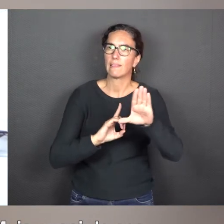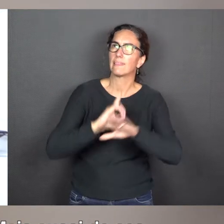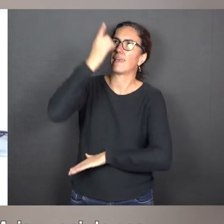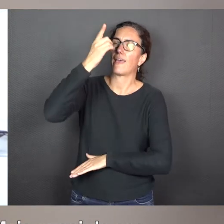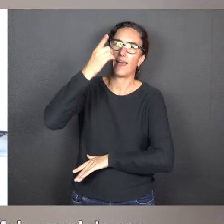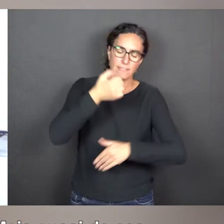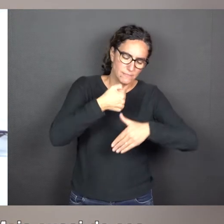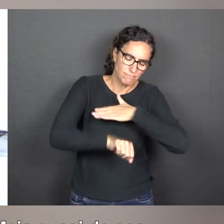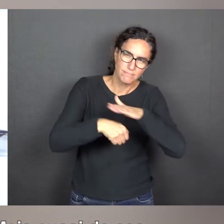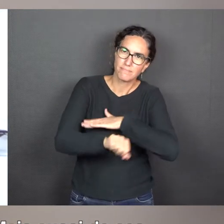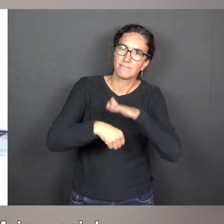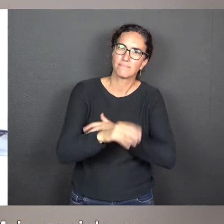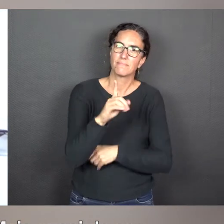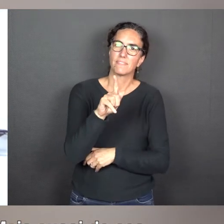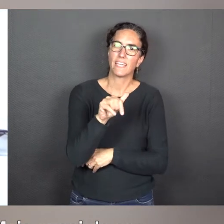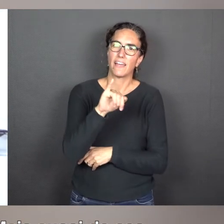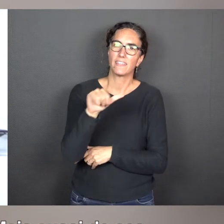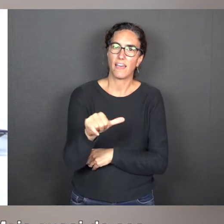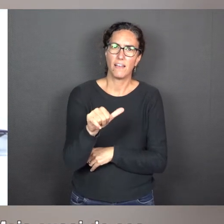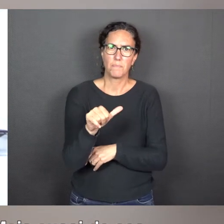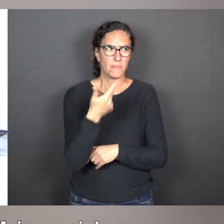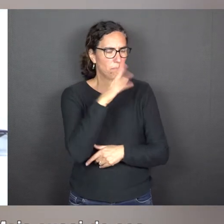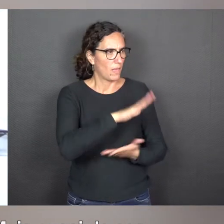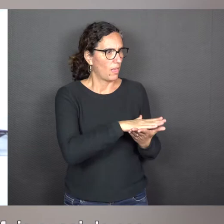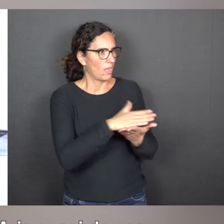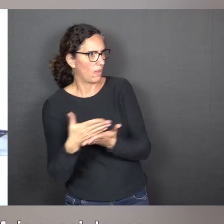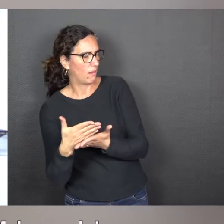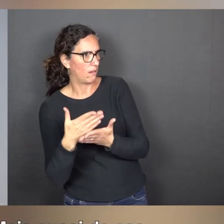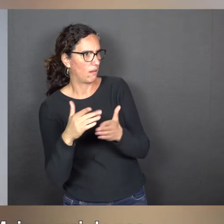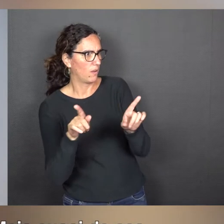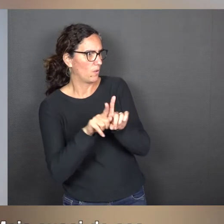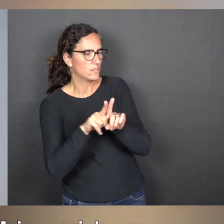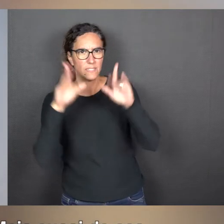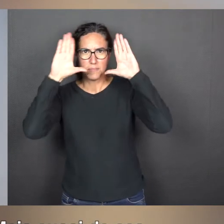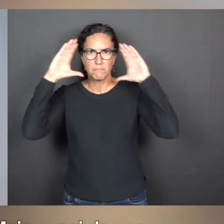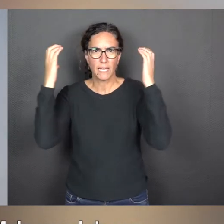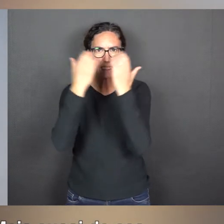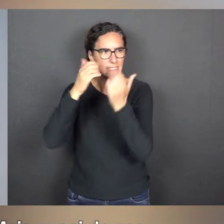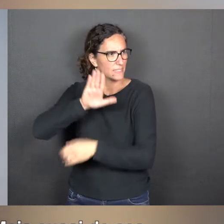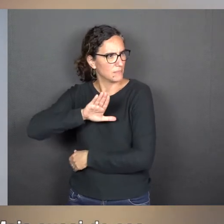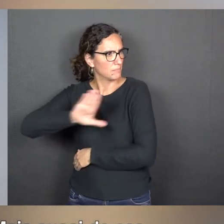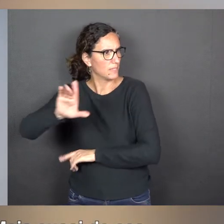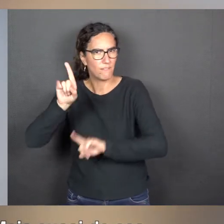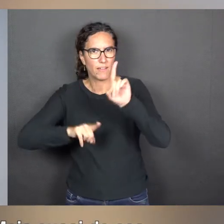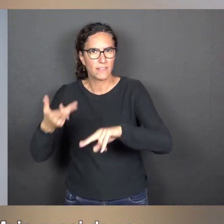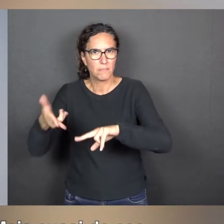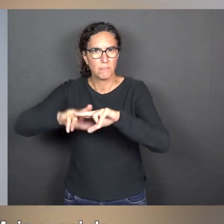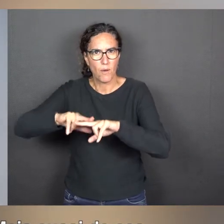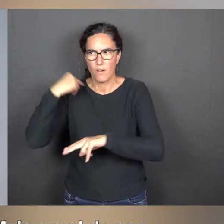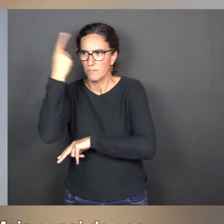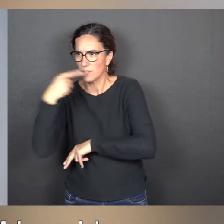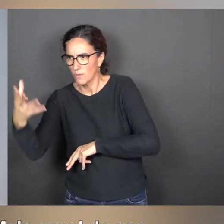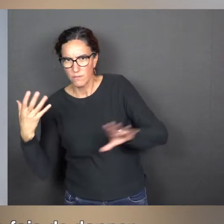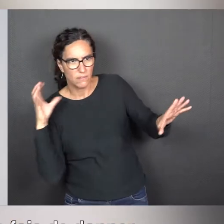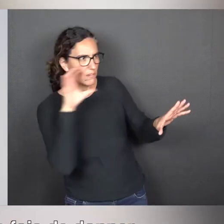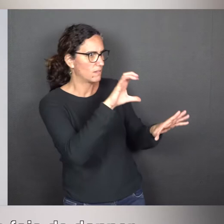Gaïa, la terre-mère qui donne vie. Mais aussi de ces figures faites des morts du Mexique